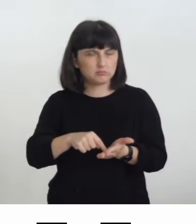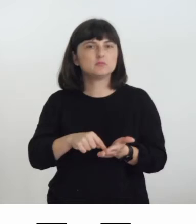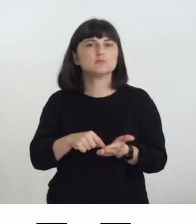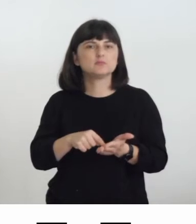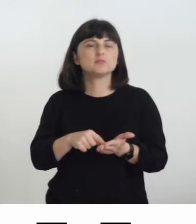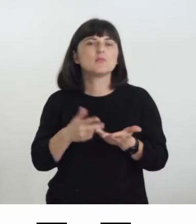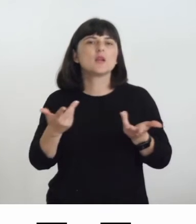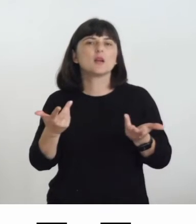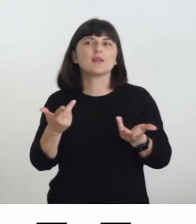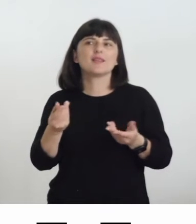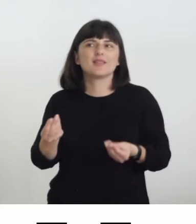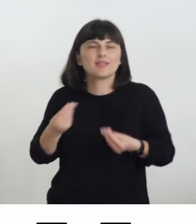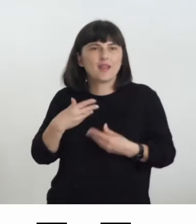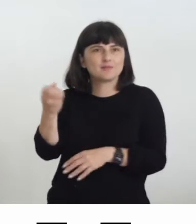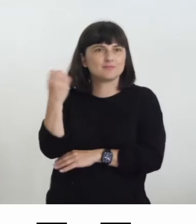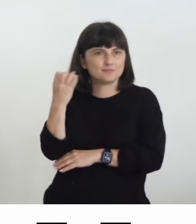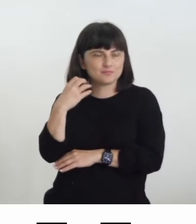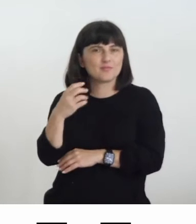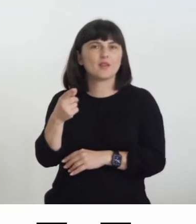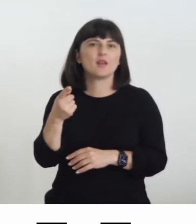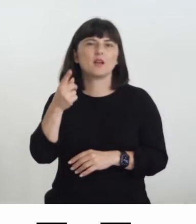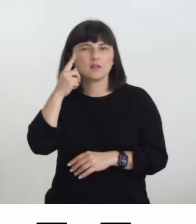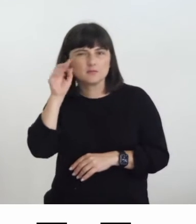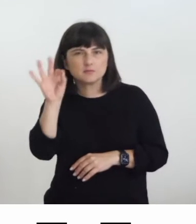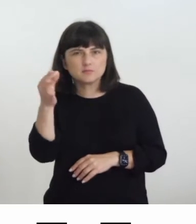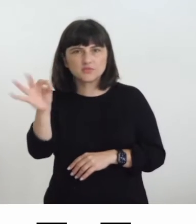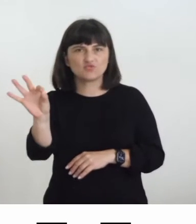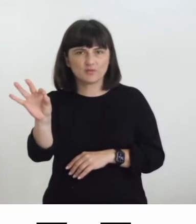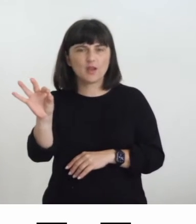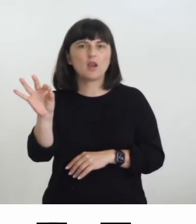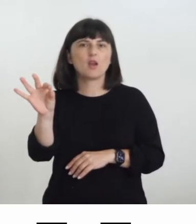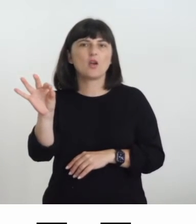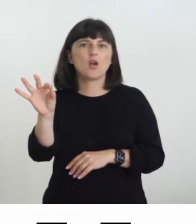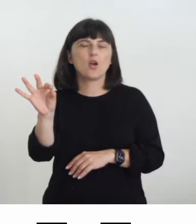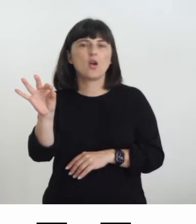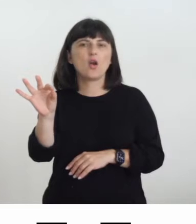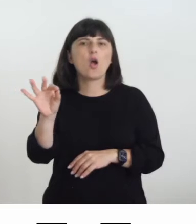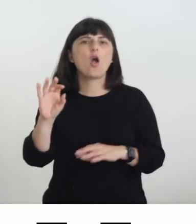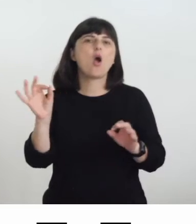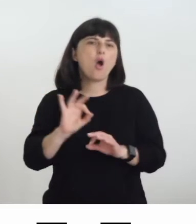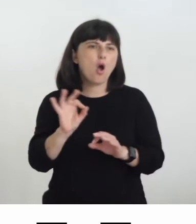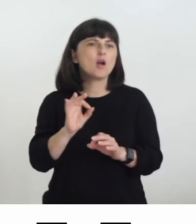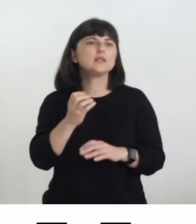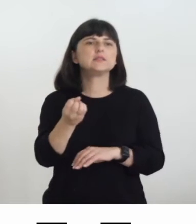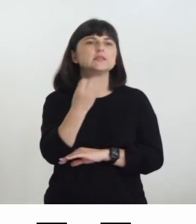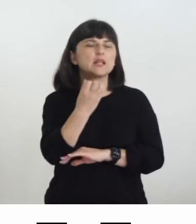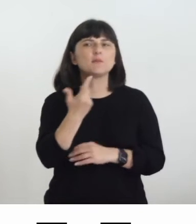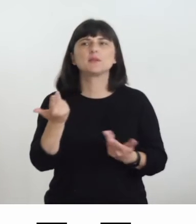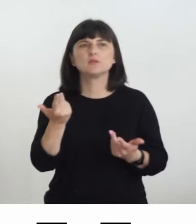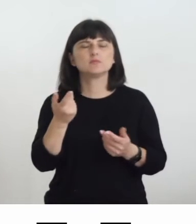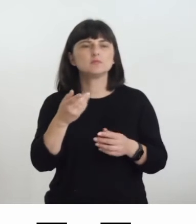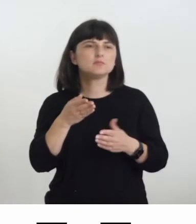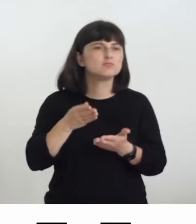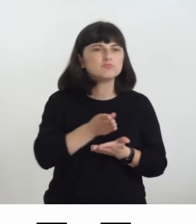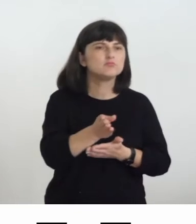insegnamenti mirati specifici e altri insegnamenti che invece hanno orientato il proprio programma